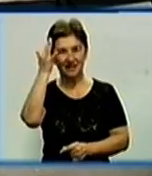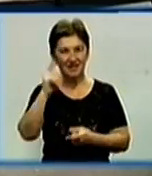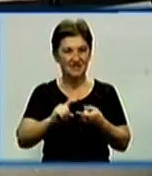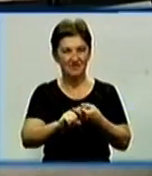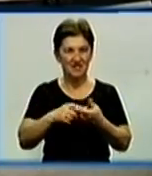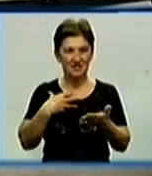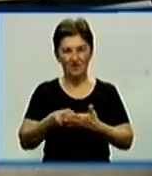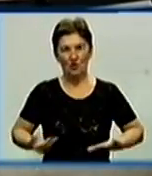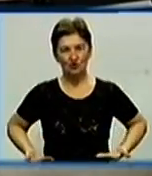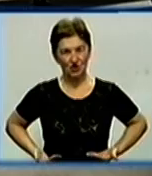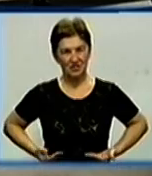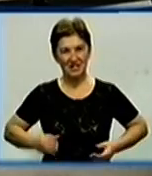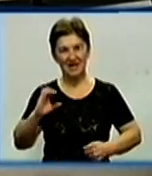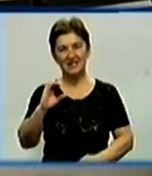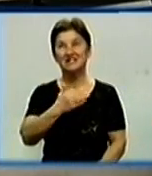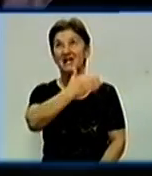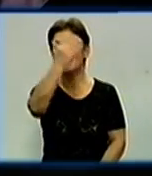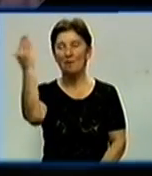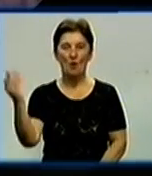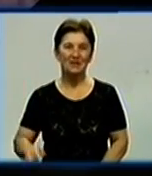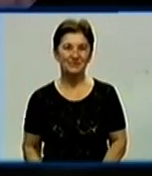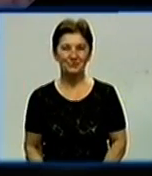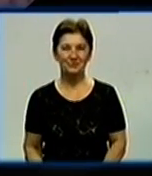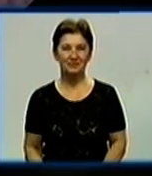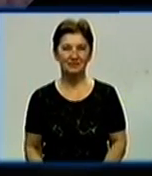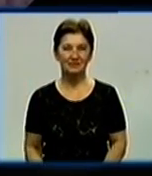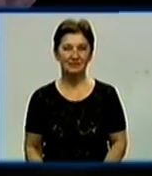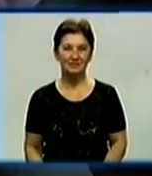життя з небом. Віра Шестакова, Олександр Катеруша. День за днем.